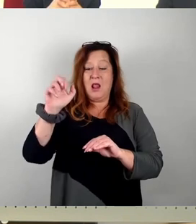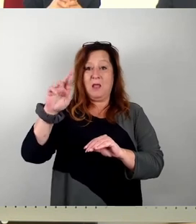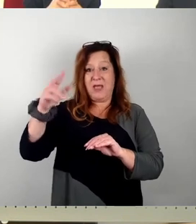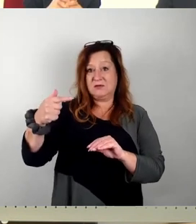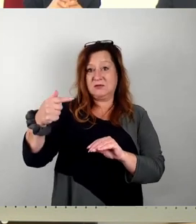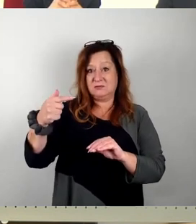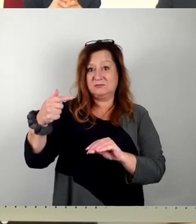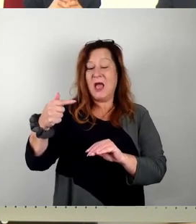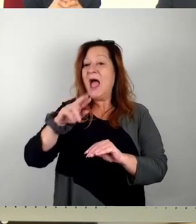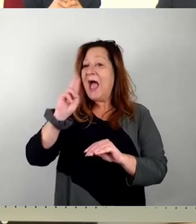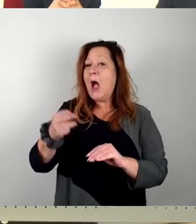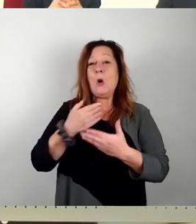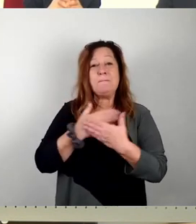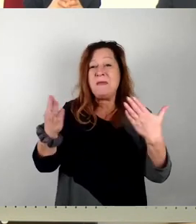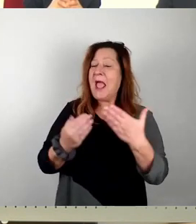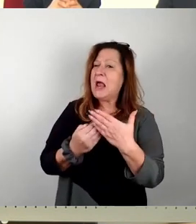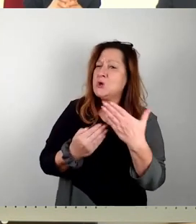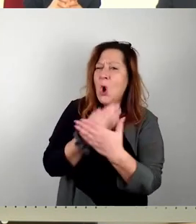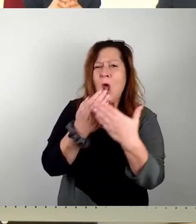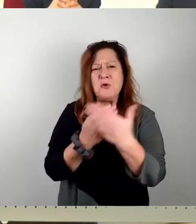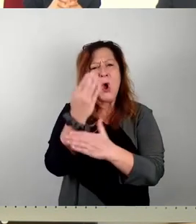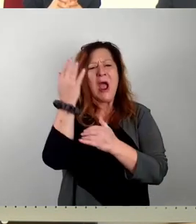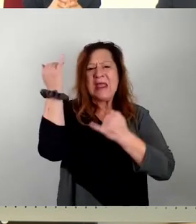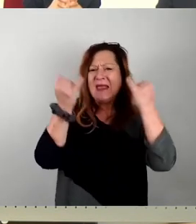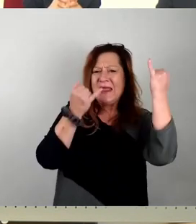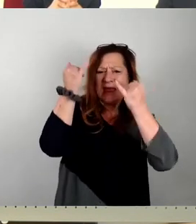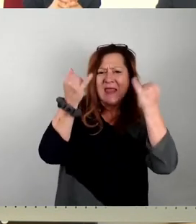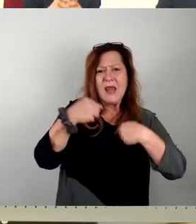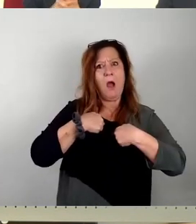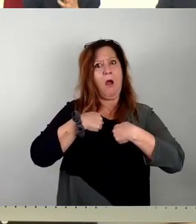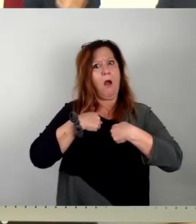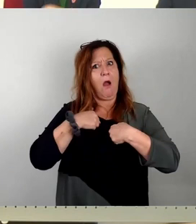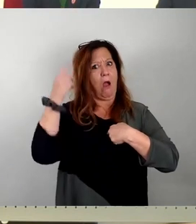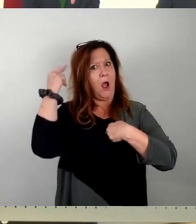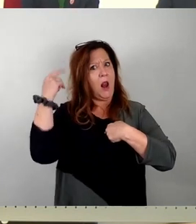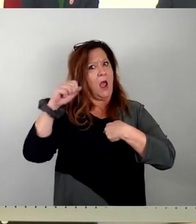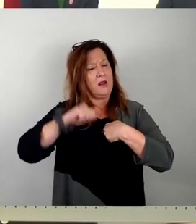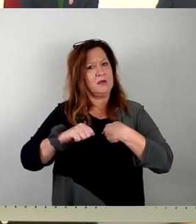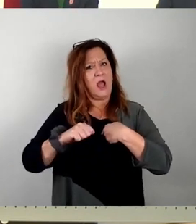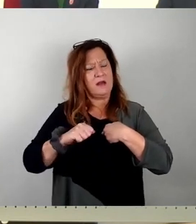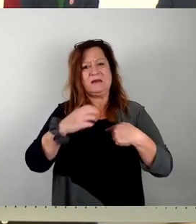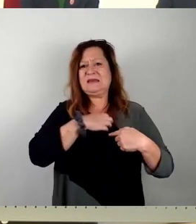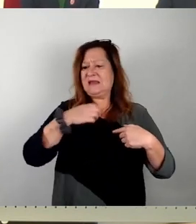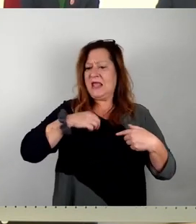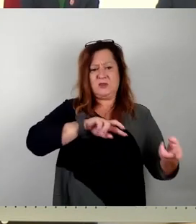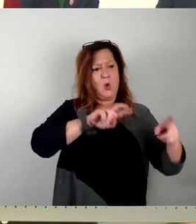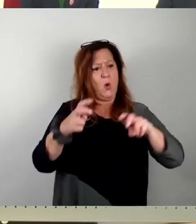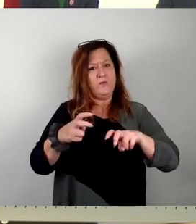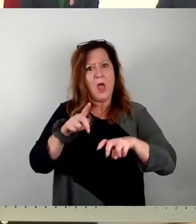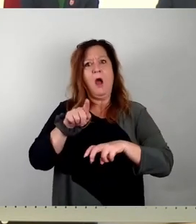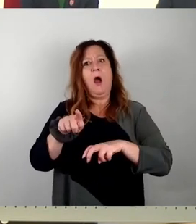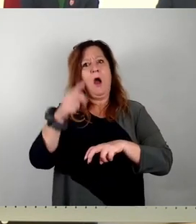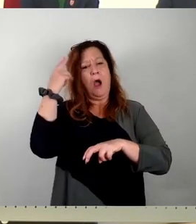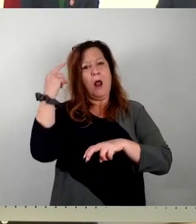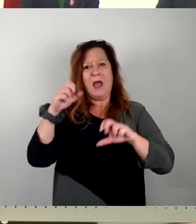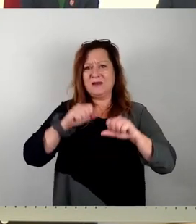sehr innovativen Ideen zu lernen, die Dresden derzeit gerade umsetzt. Denn letztlich stehen wir mehr oder weniger vor den